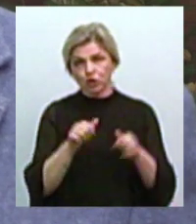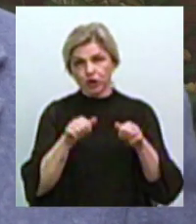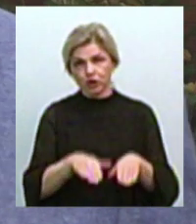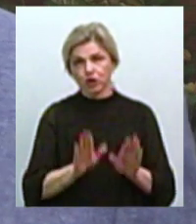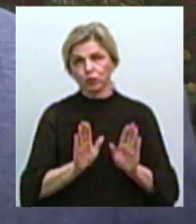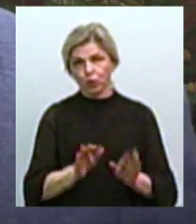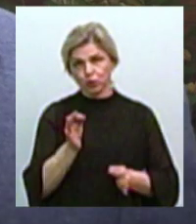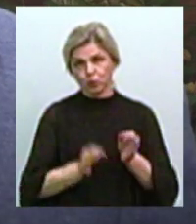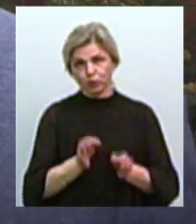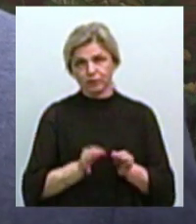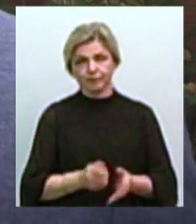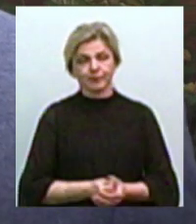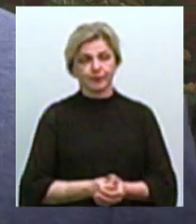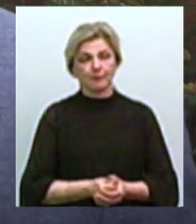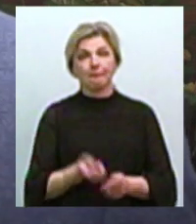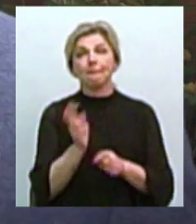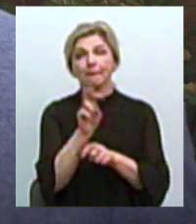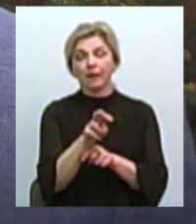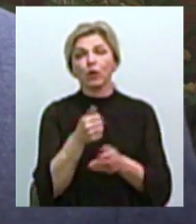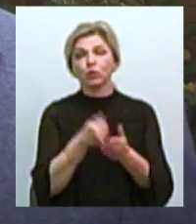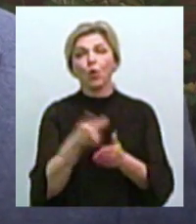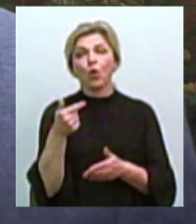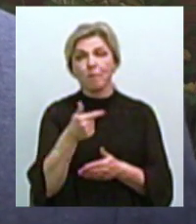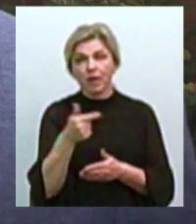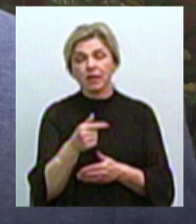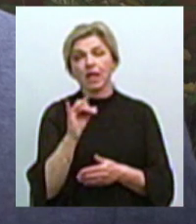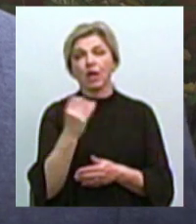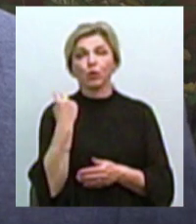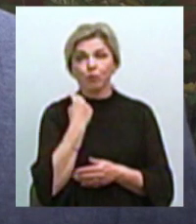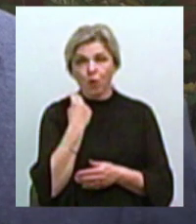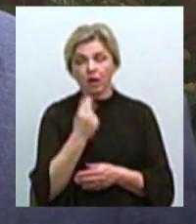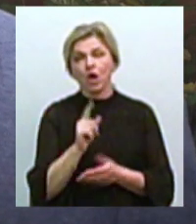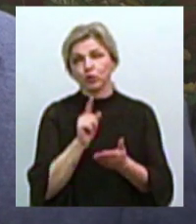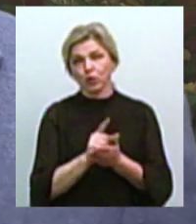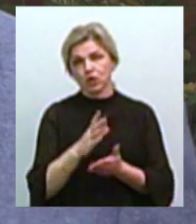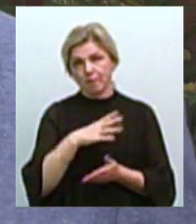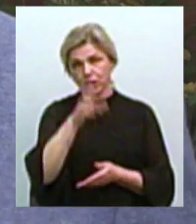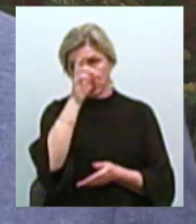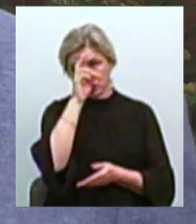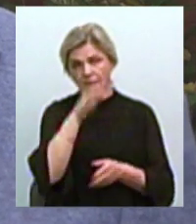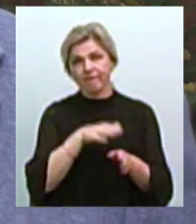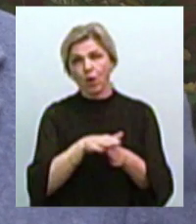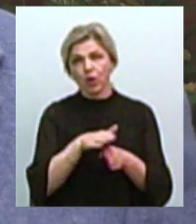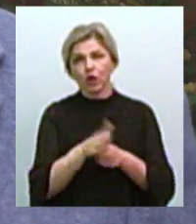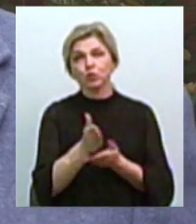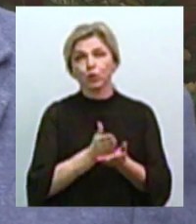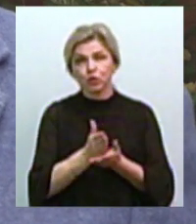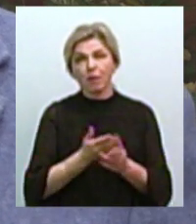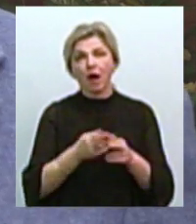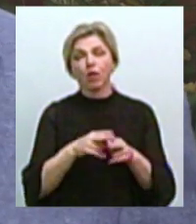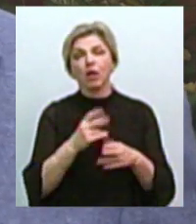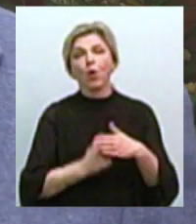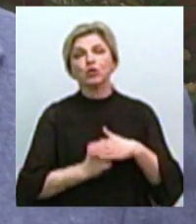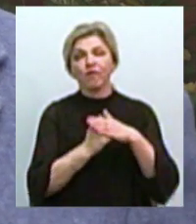Приходити до громадянина щодо боргу має право єдина державна установа, це державна виконавча служба, яка на підставі